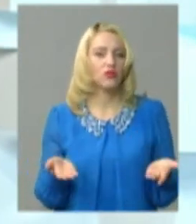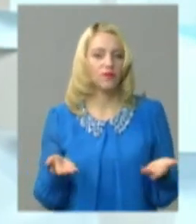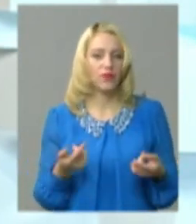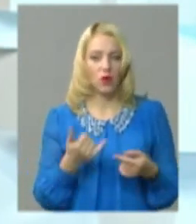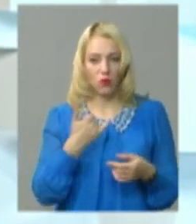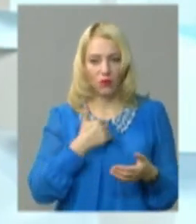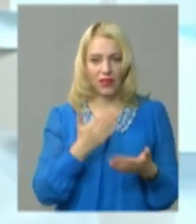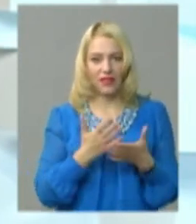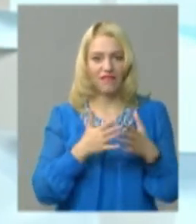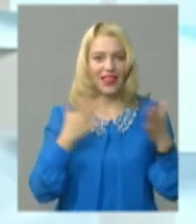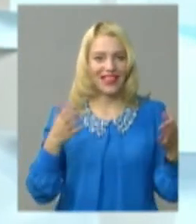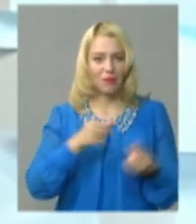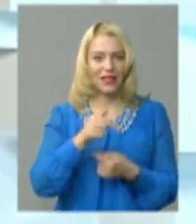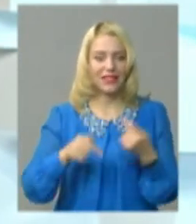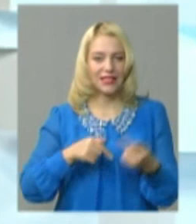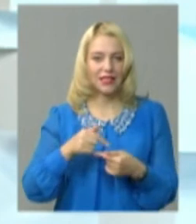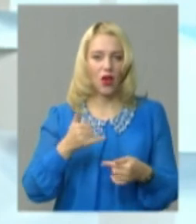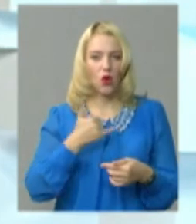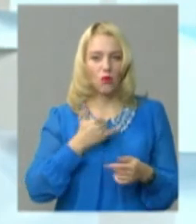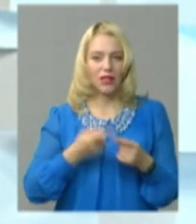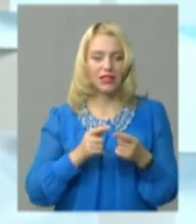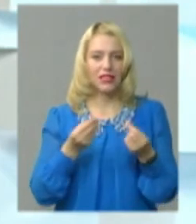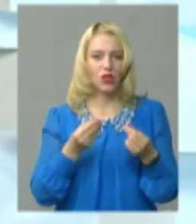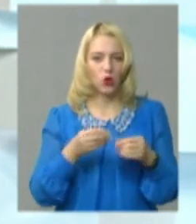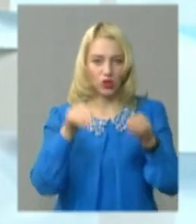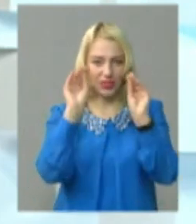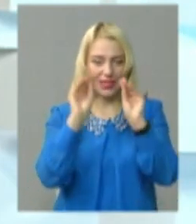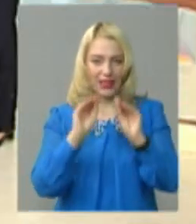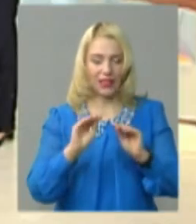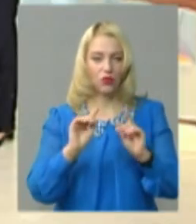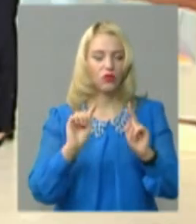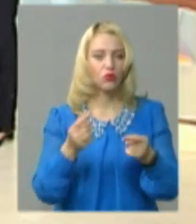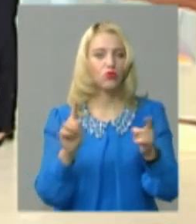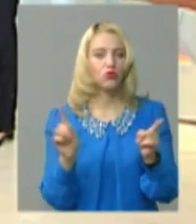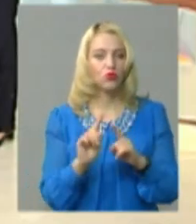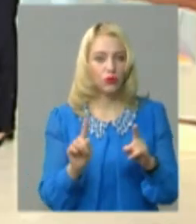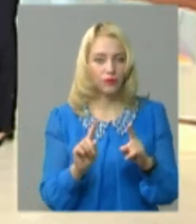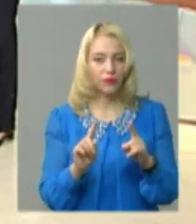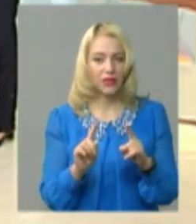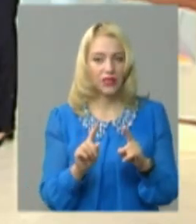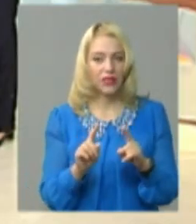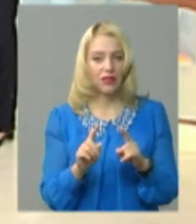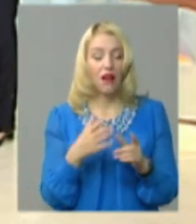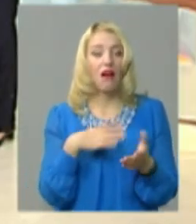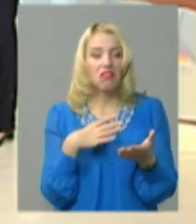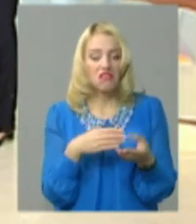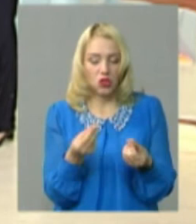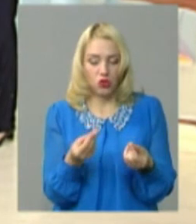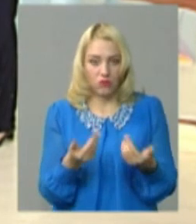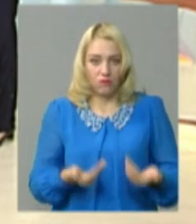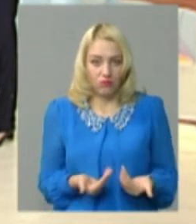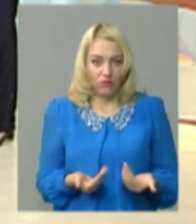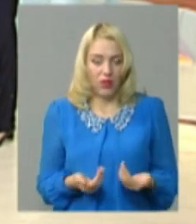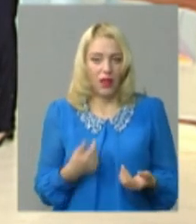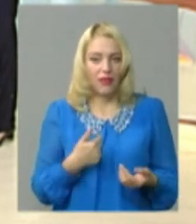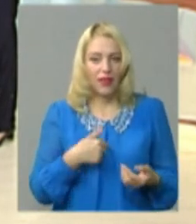Ну, в мене є великий бізнес, в мене ці гроші задекларовані, тому що… Я маю вважаю, для чого готівкою? Я